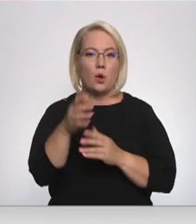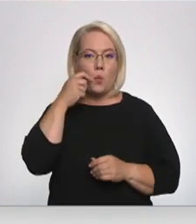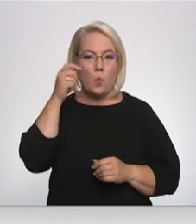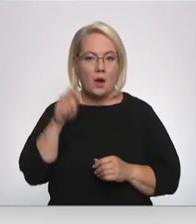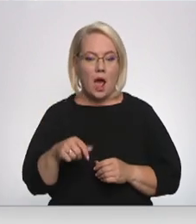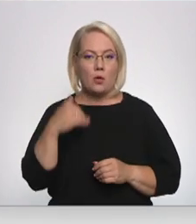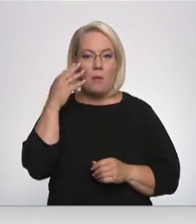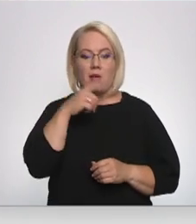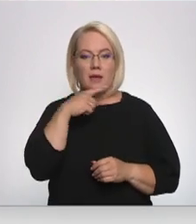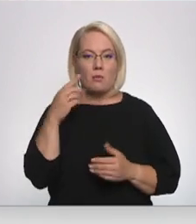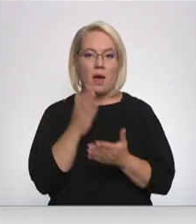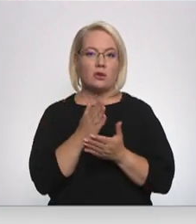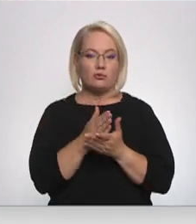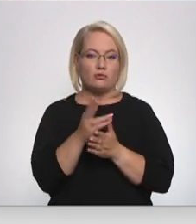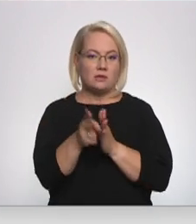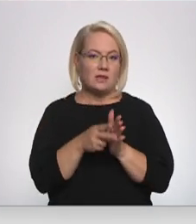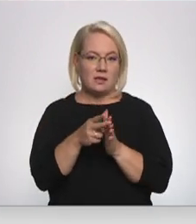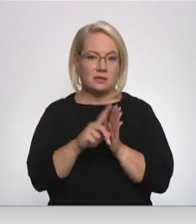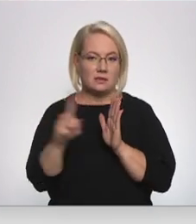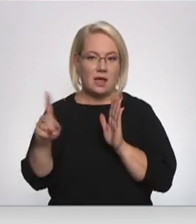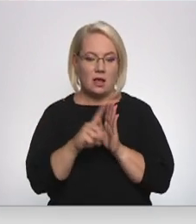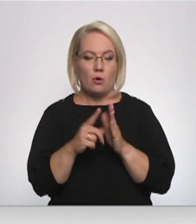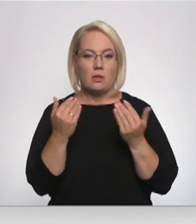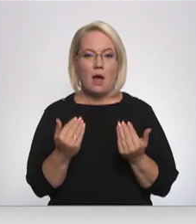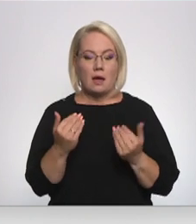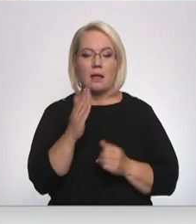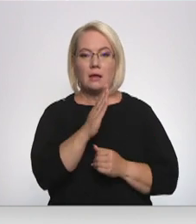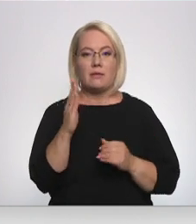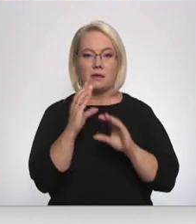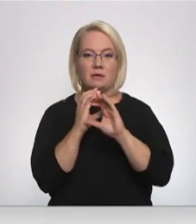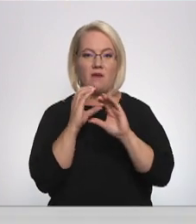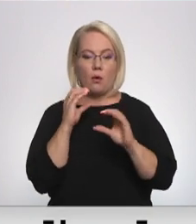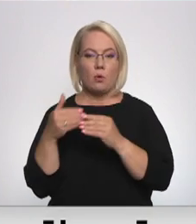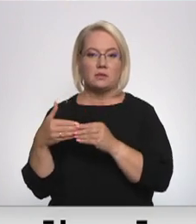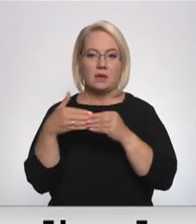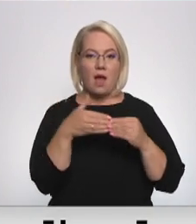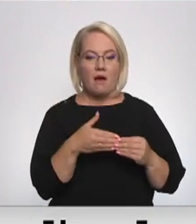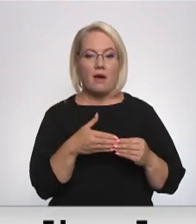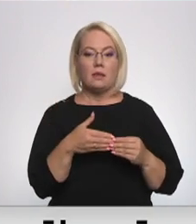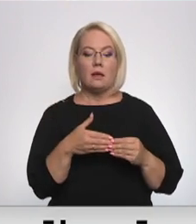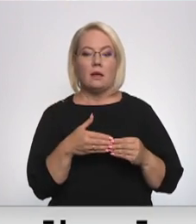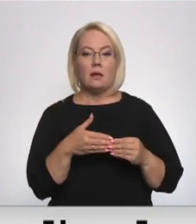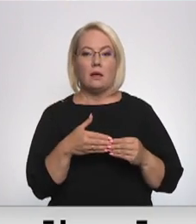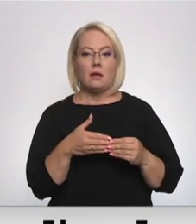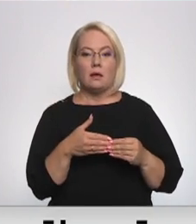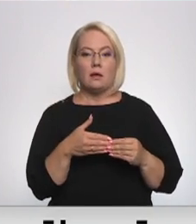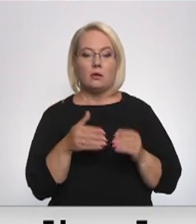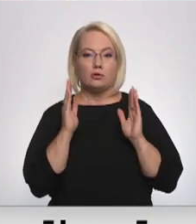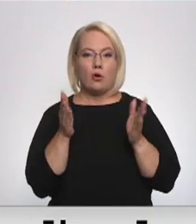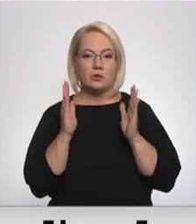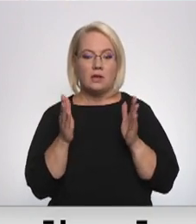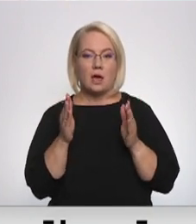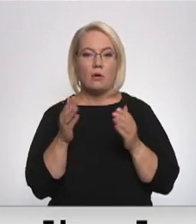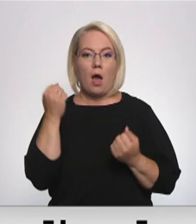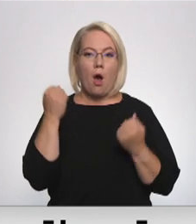Baltkrieviju pa aizsaušo dzelzceļu tīklu. Šobrīd katrs vagons ir jāved pa šoseju,